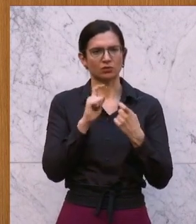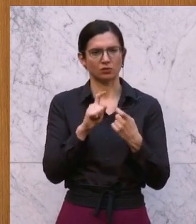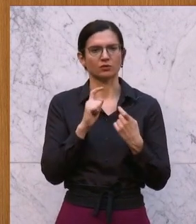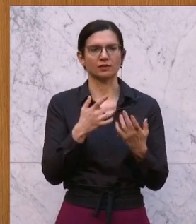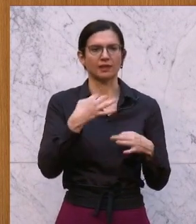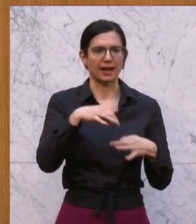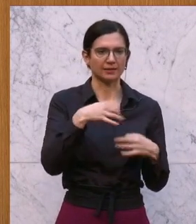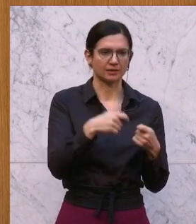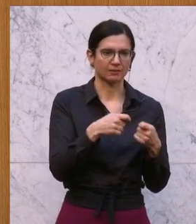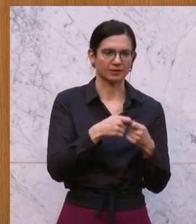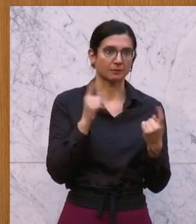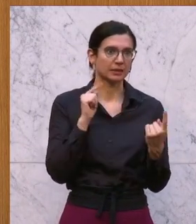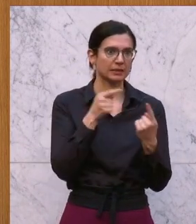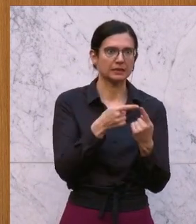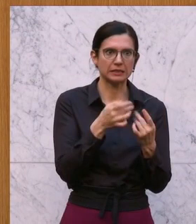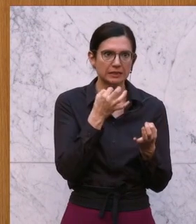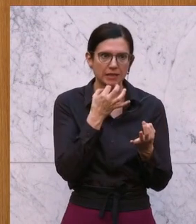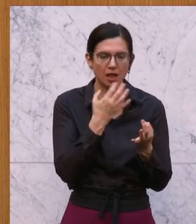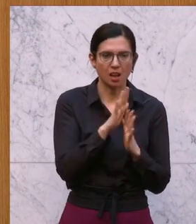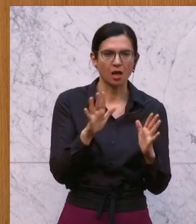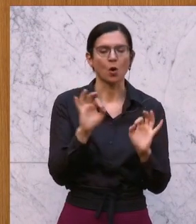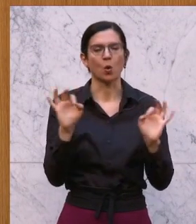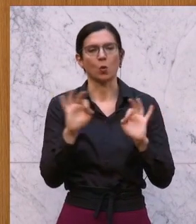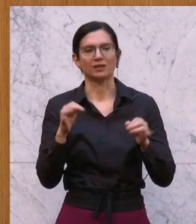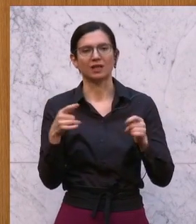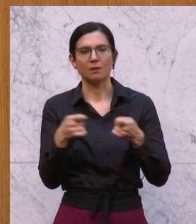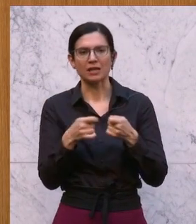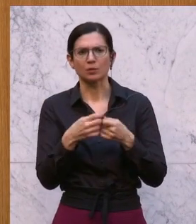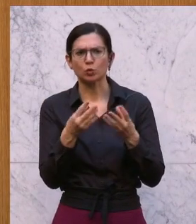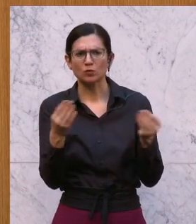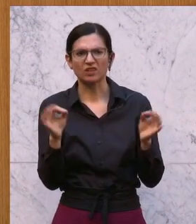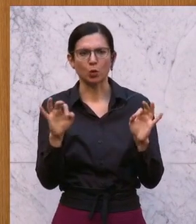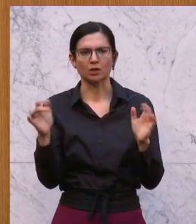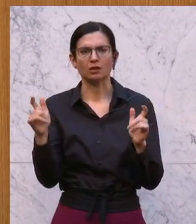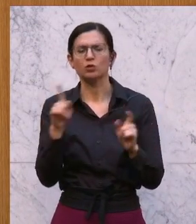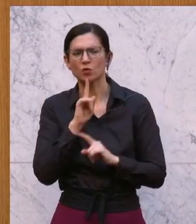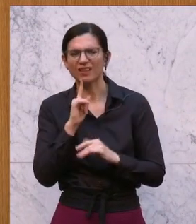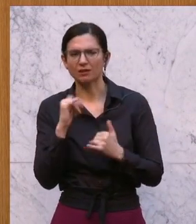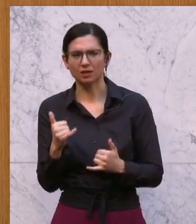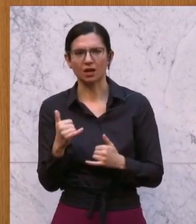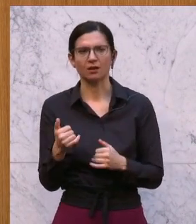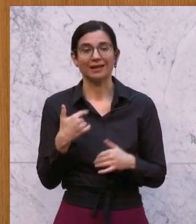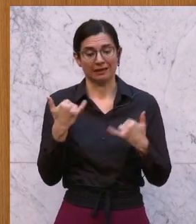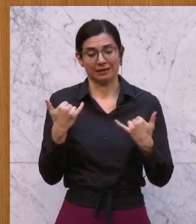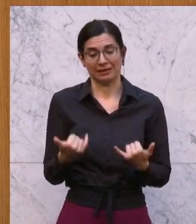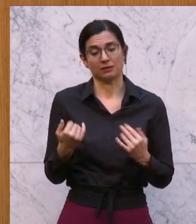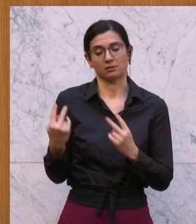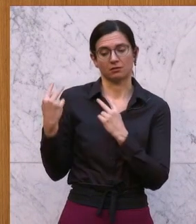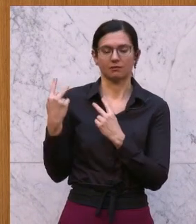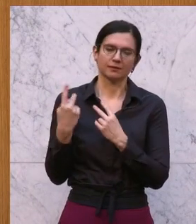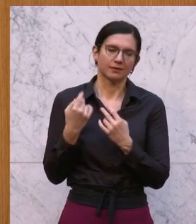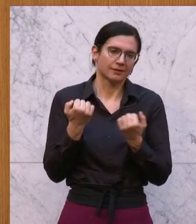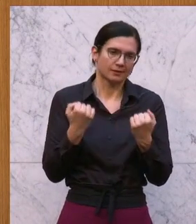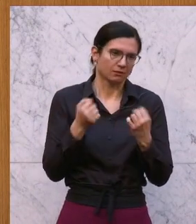einzelnen Maßnahmen zielgerichtet genau? Waren einzelne Maßnahmen zu viel oder zu wenig? Im Nachhinein weiß man es immer besser. Das gehört genau